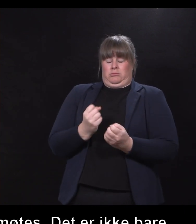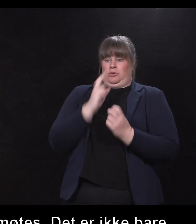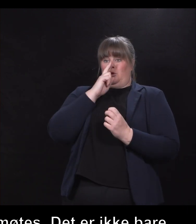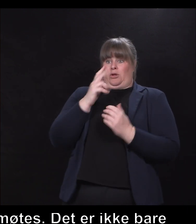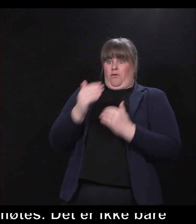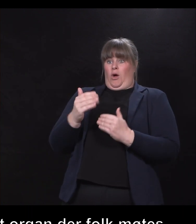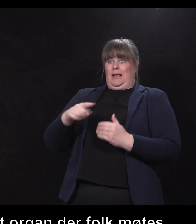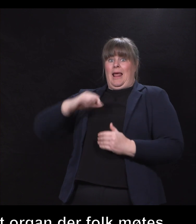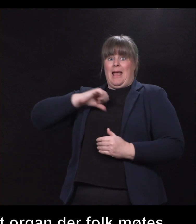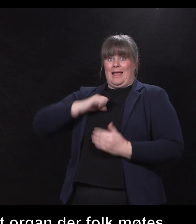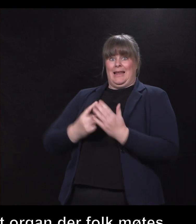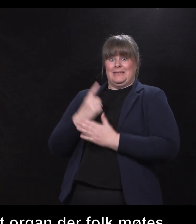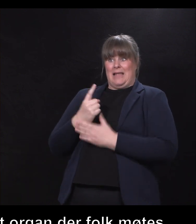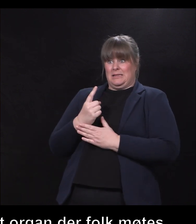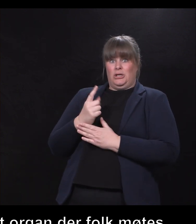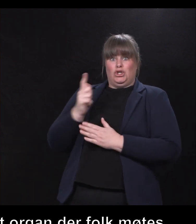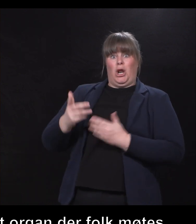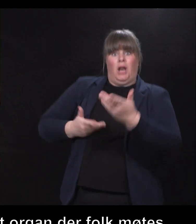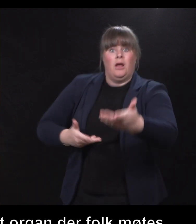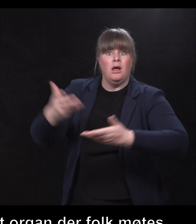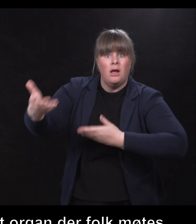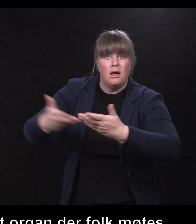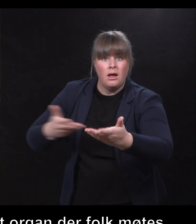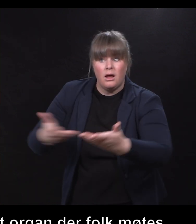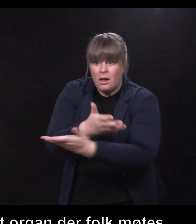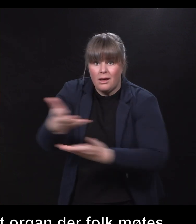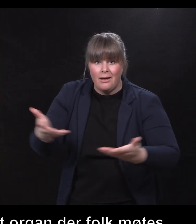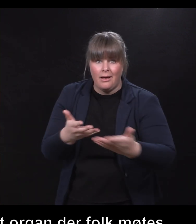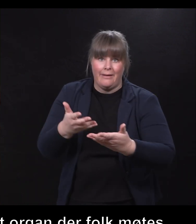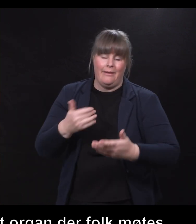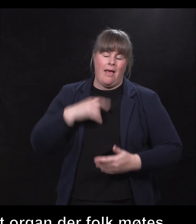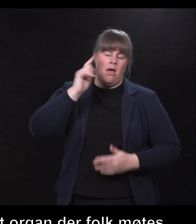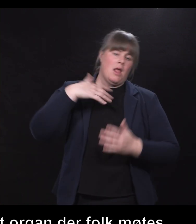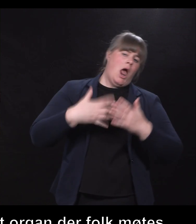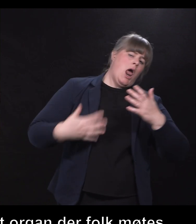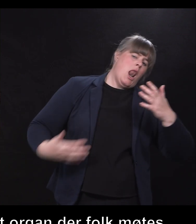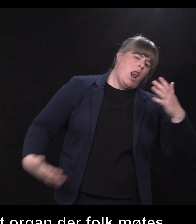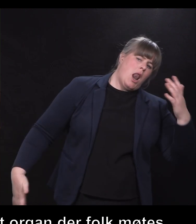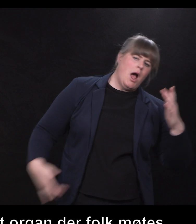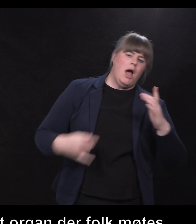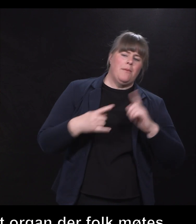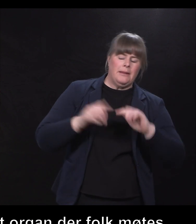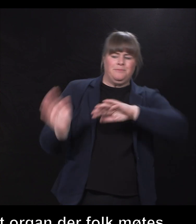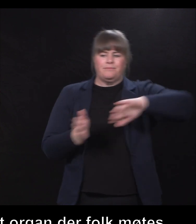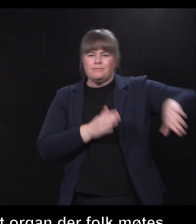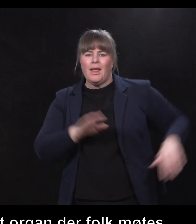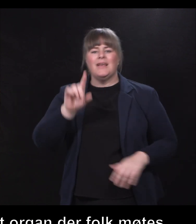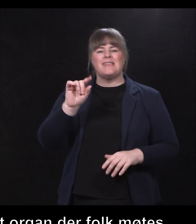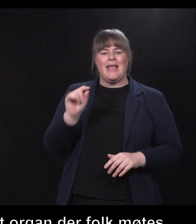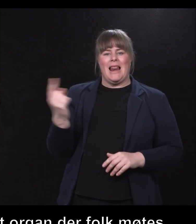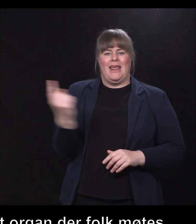i samhandling med andre. Så dette kunne vi pratet veldig mye om, men jeg tror du skal hoppe over så vi får Sahil inn på banen ditt nå.